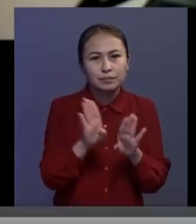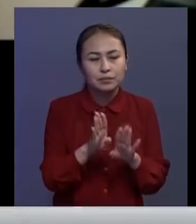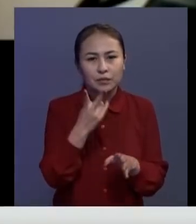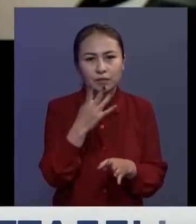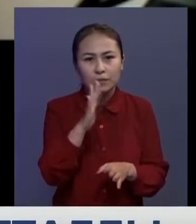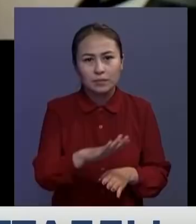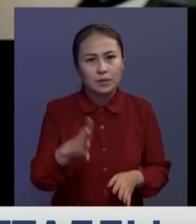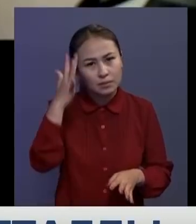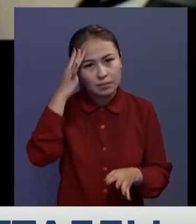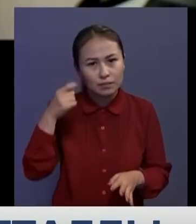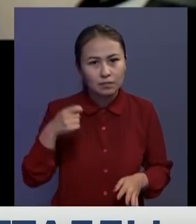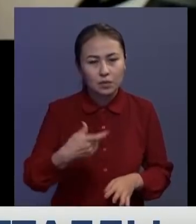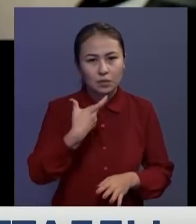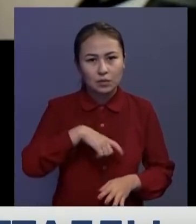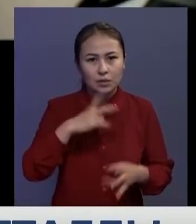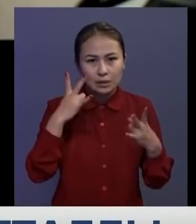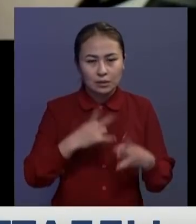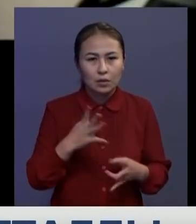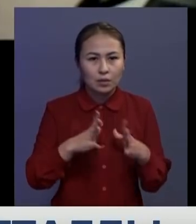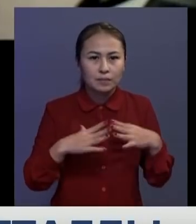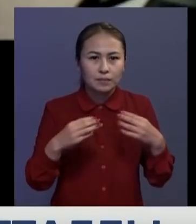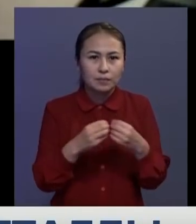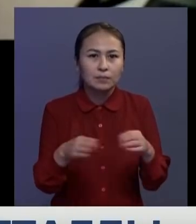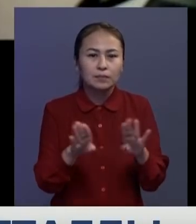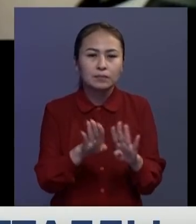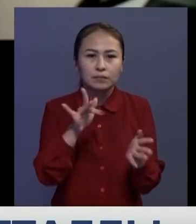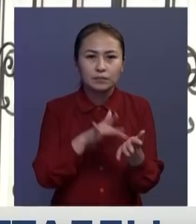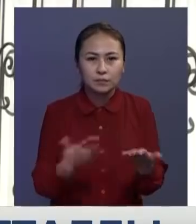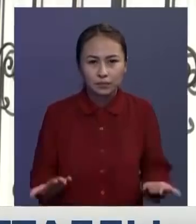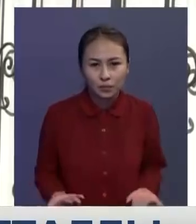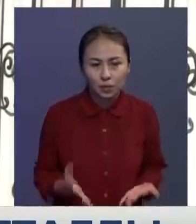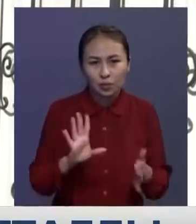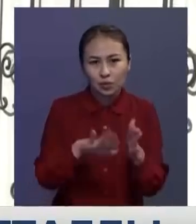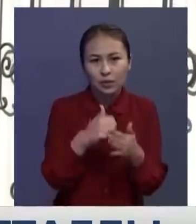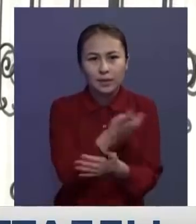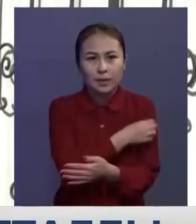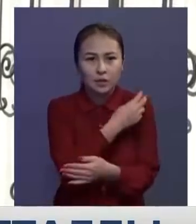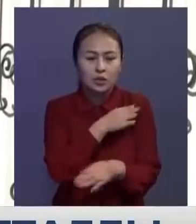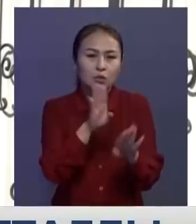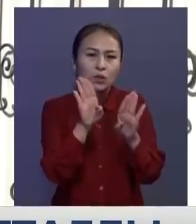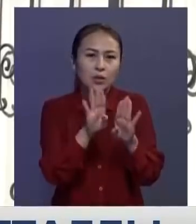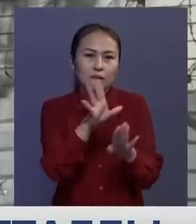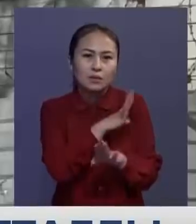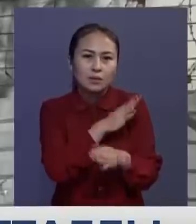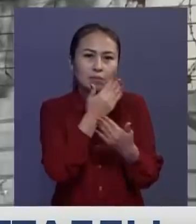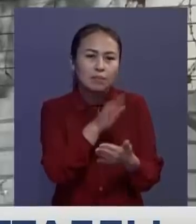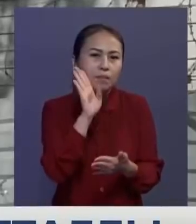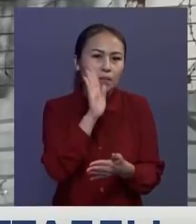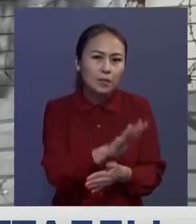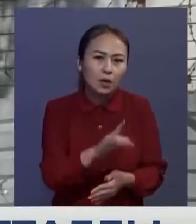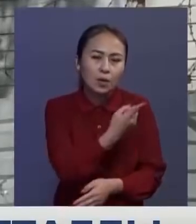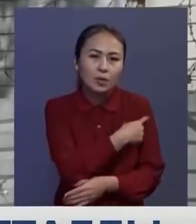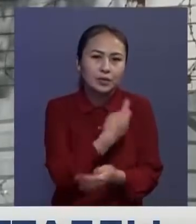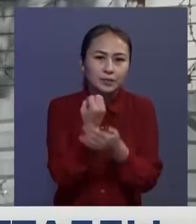екі баласын пшақты бөзін жара қаттаған бұл кезде отбасы бейімде орталығында тұрып келді. Сол жерден дәргерлер қаң жосыған ана мен